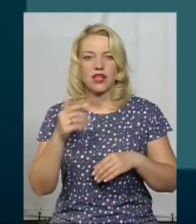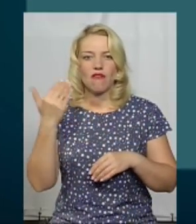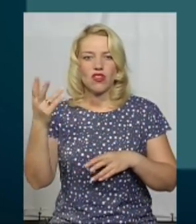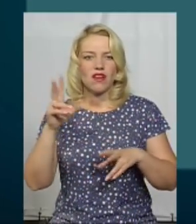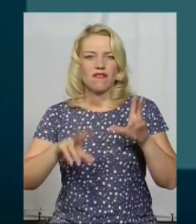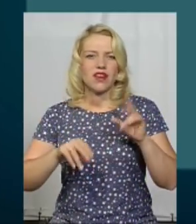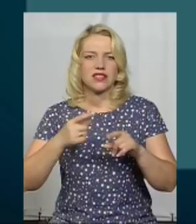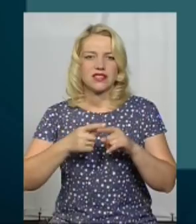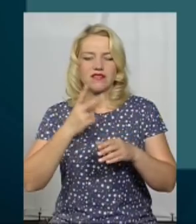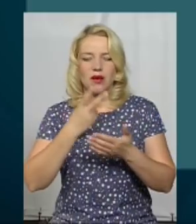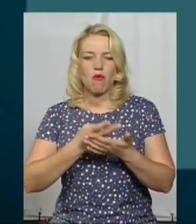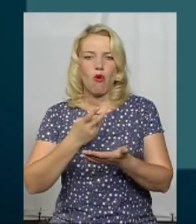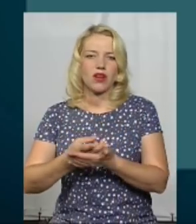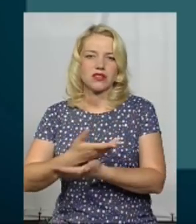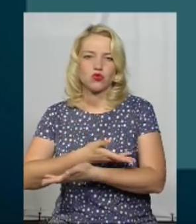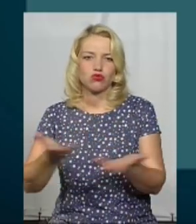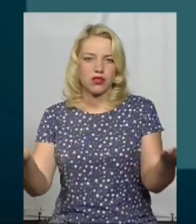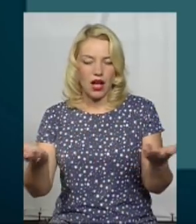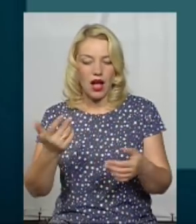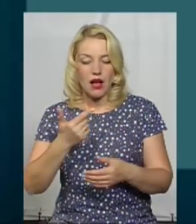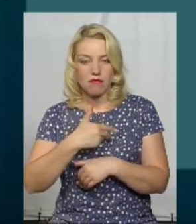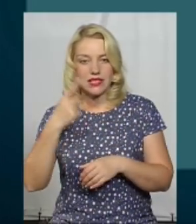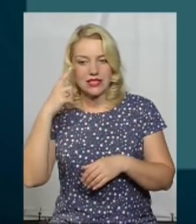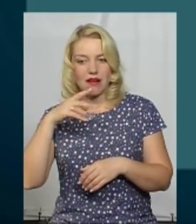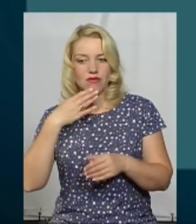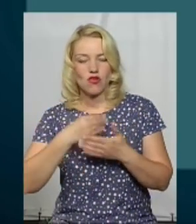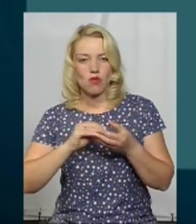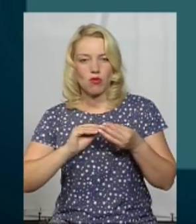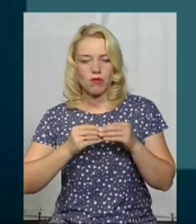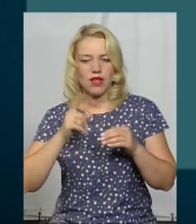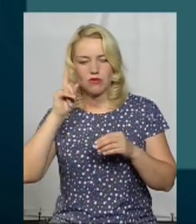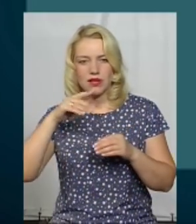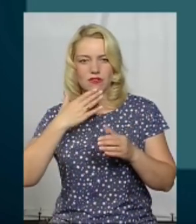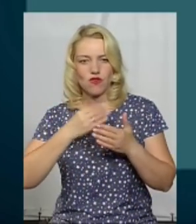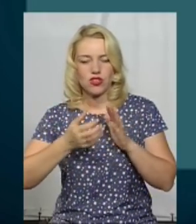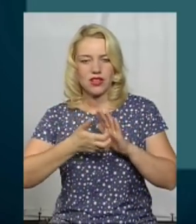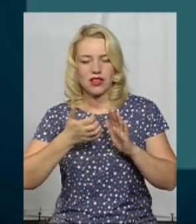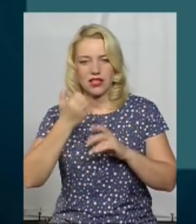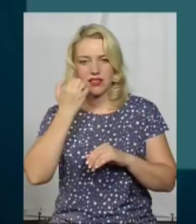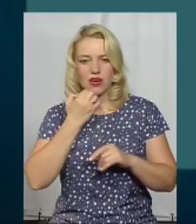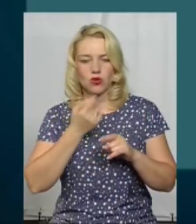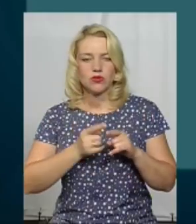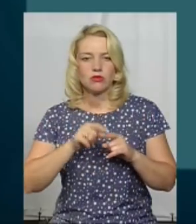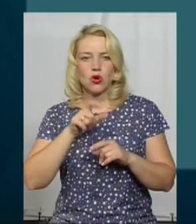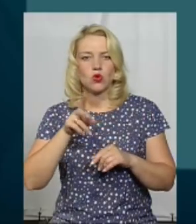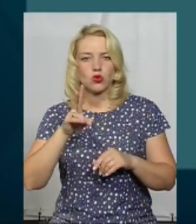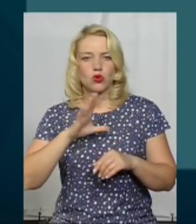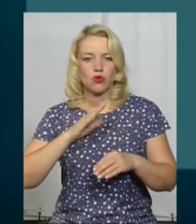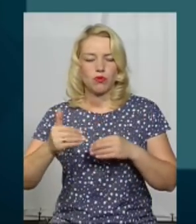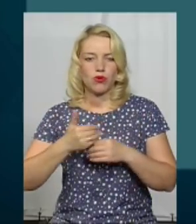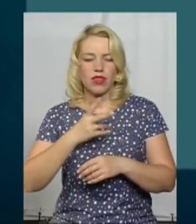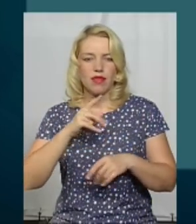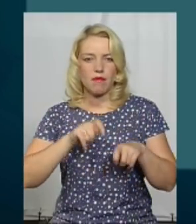що це все показуха. Ми знаємо свої проблеми, знаємо свої недоліки. Дякуємо цим людям, які були в нас на